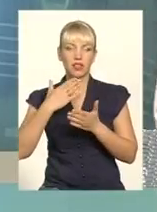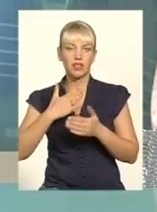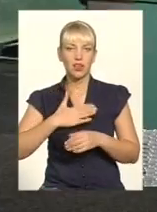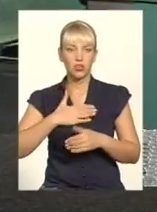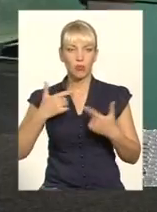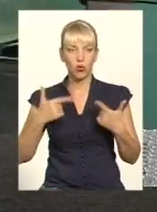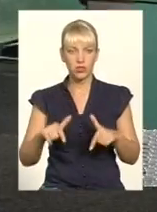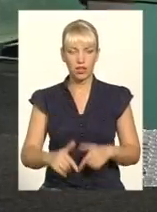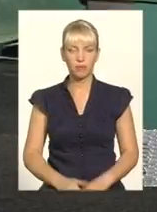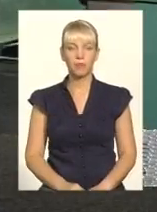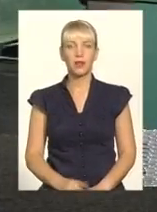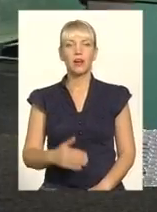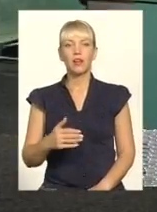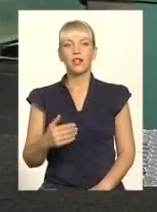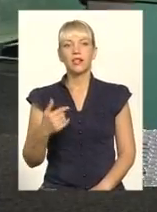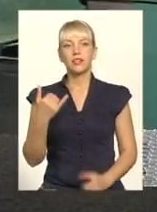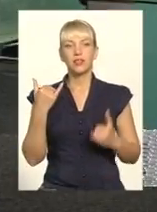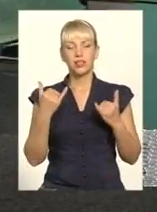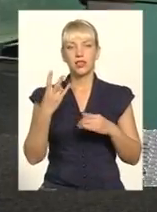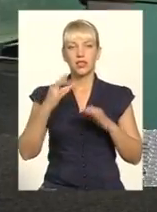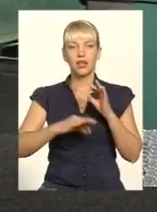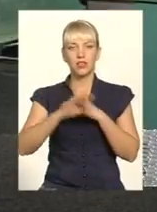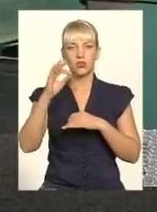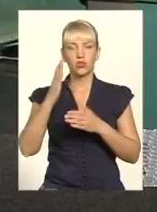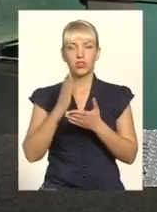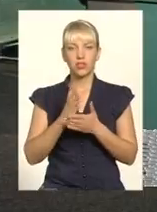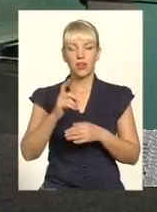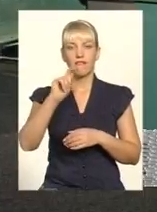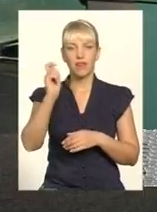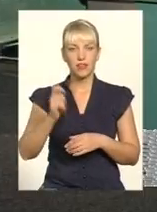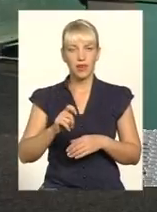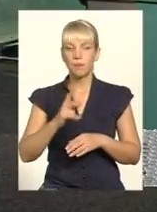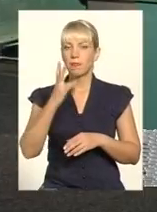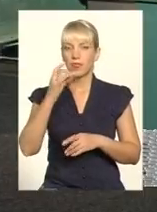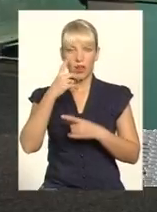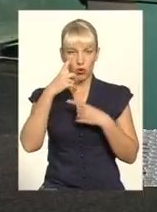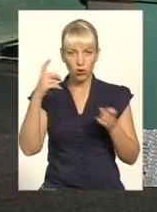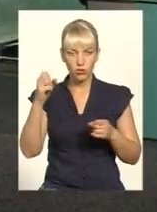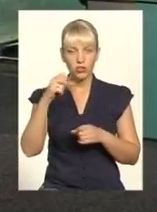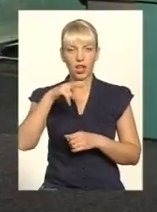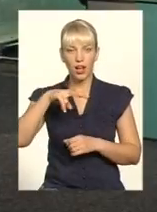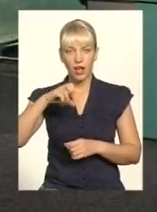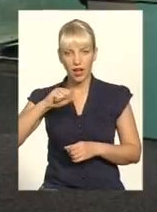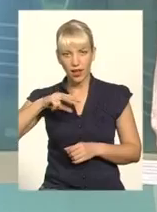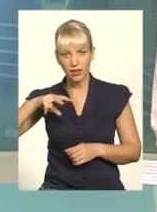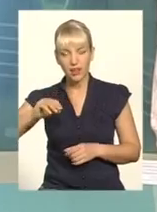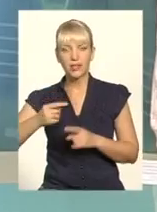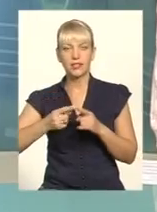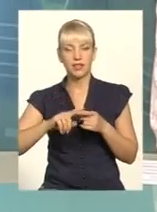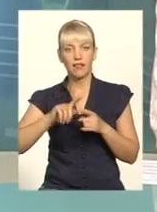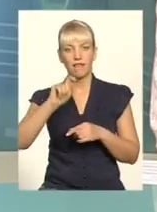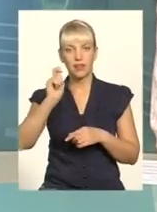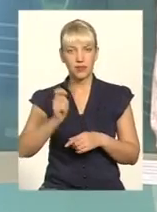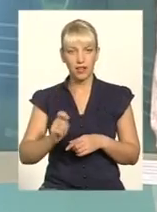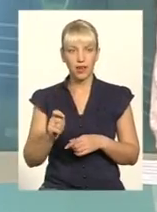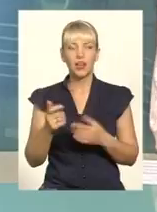-таки до вас. Нині на Сході йде війна. Не оголошена, але війна. Скільки разів